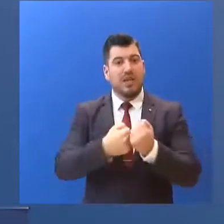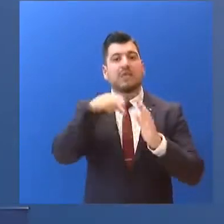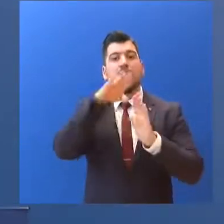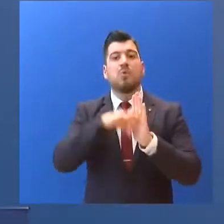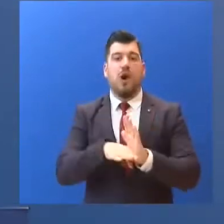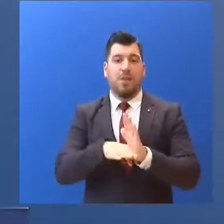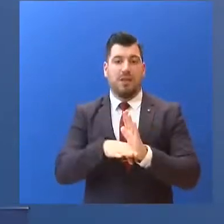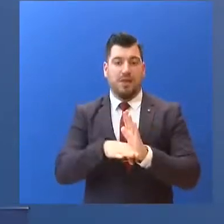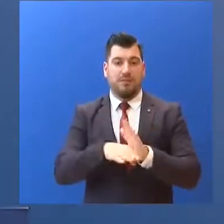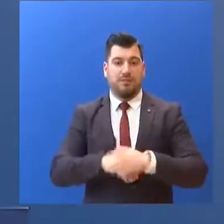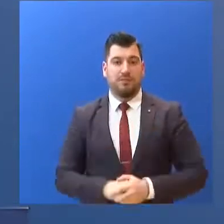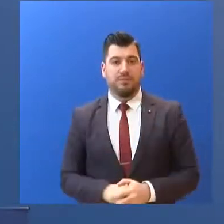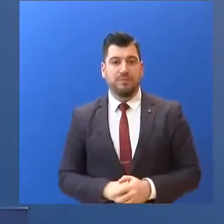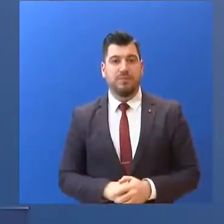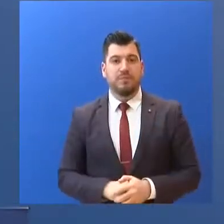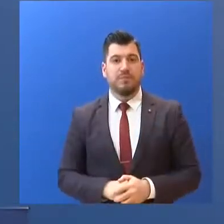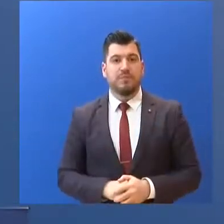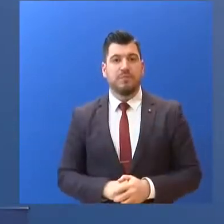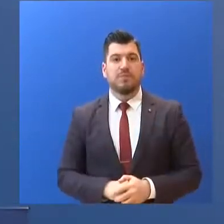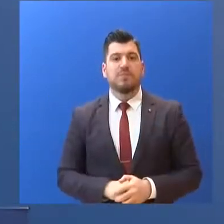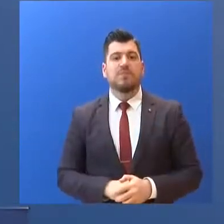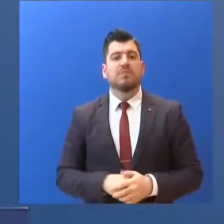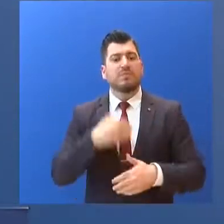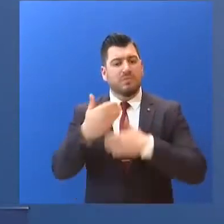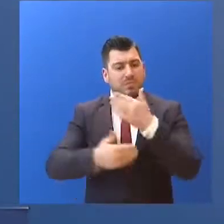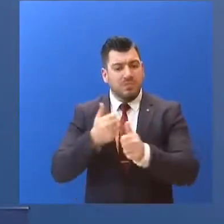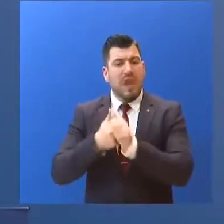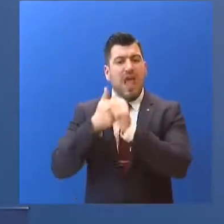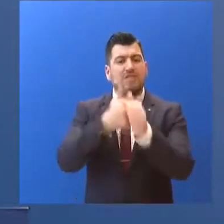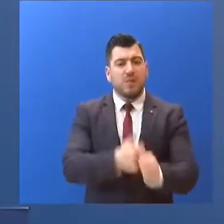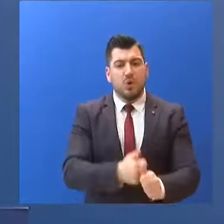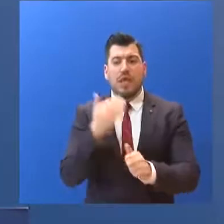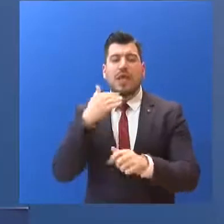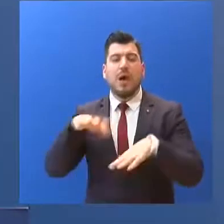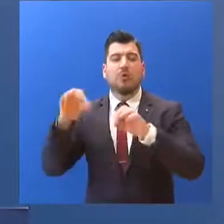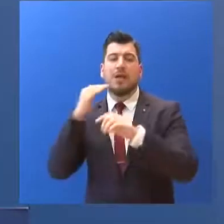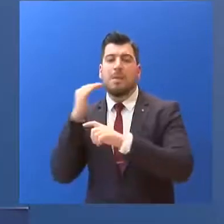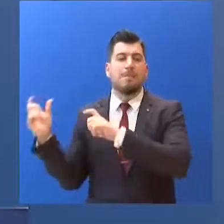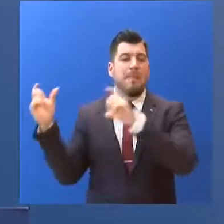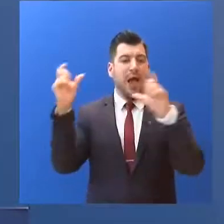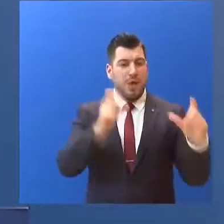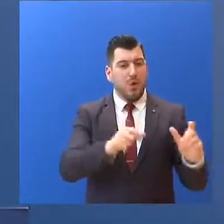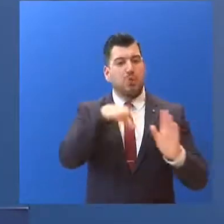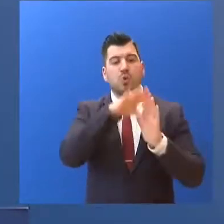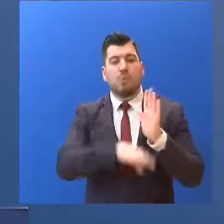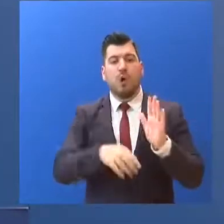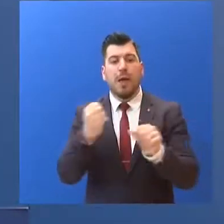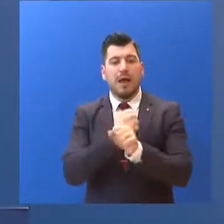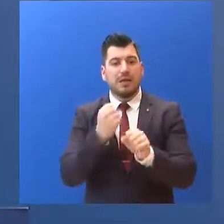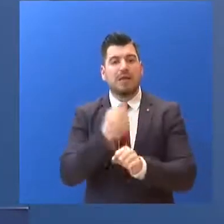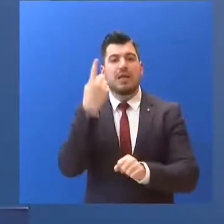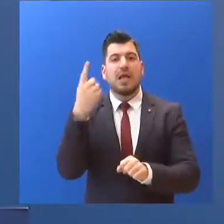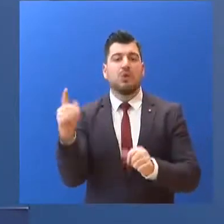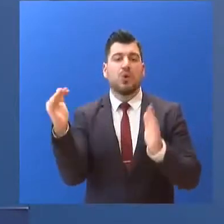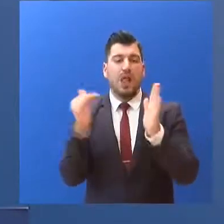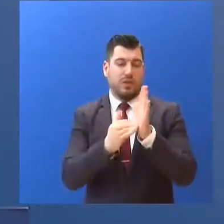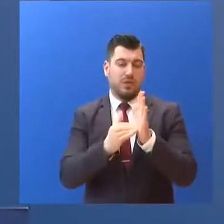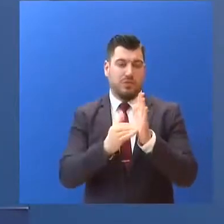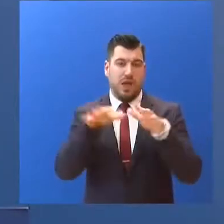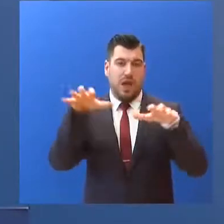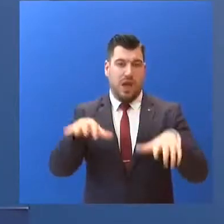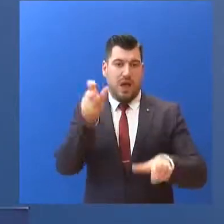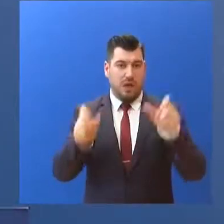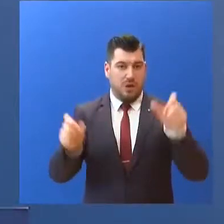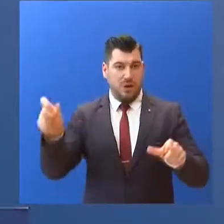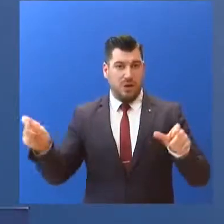Δικαίου. Σταδιακή εφαρμογή... από τις αρχές Μαΐου... προγραμμάτων εργασίας... για 100.000 ανέργους. Παράταση